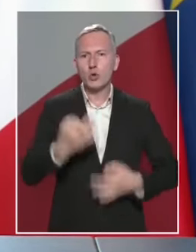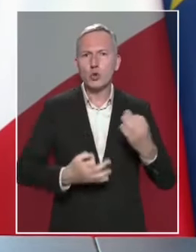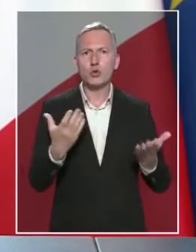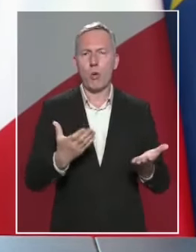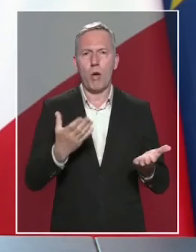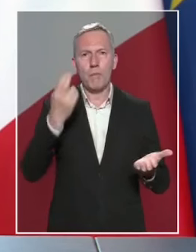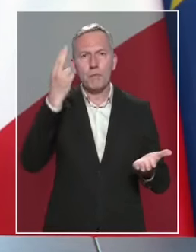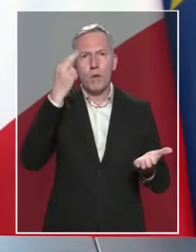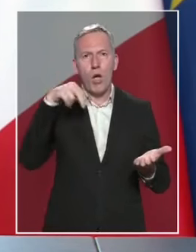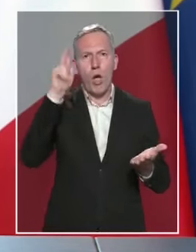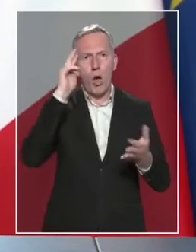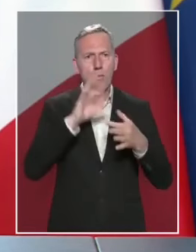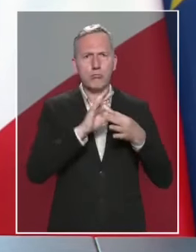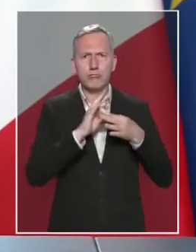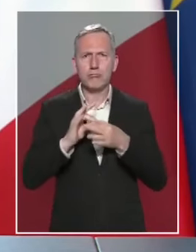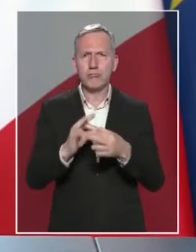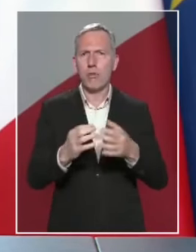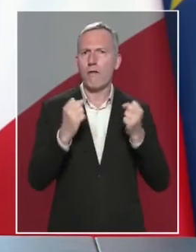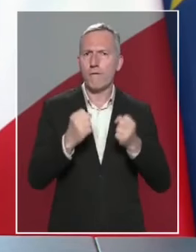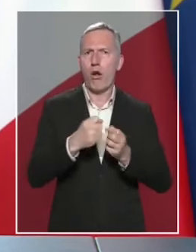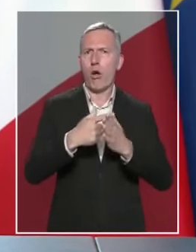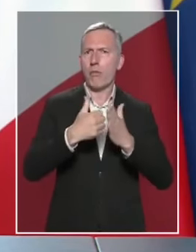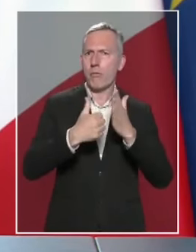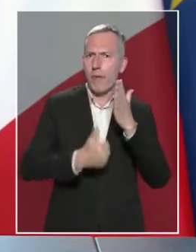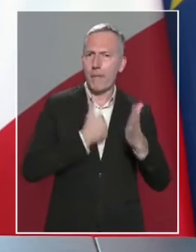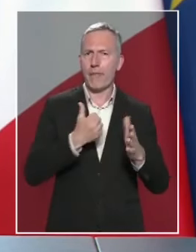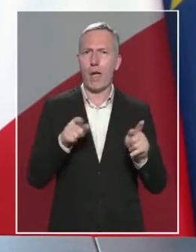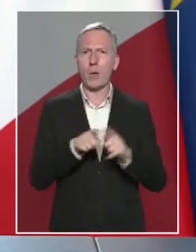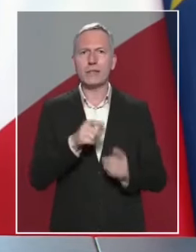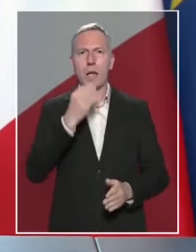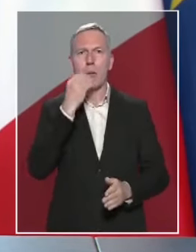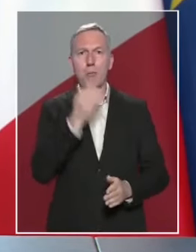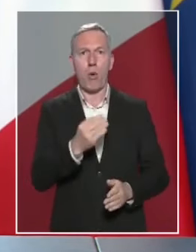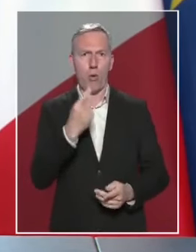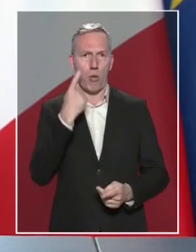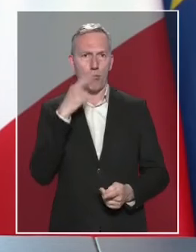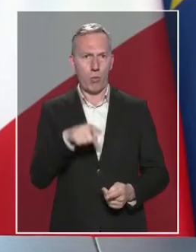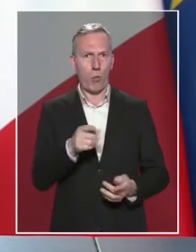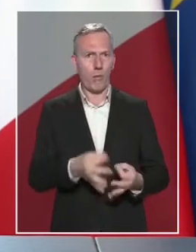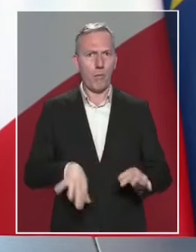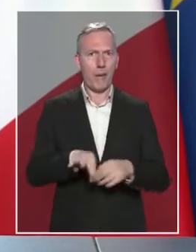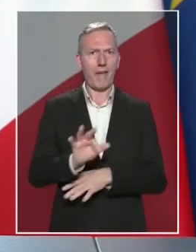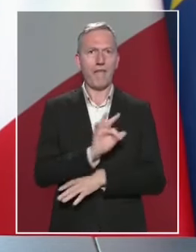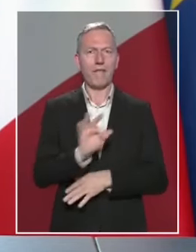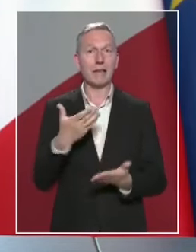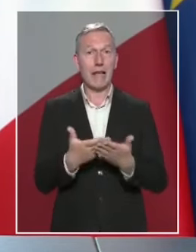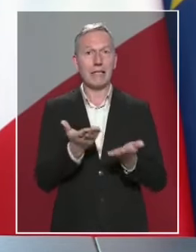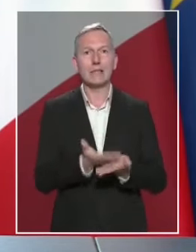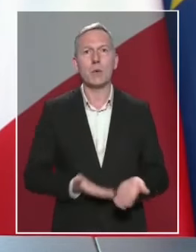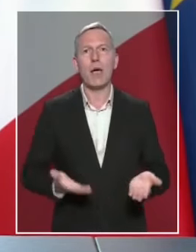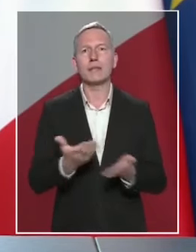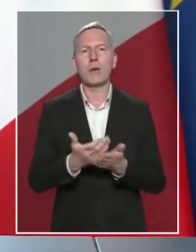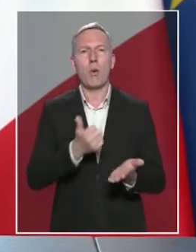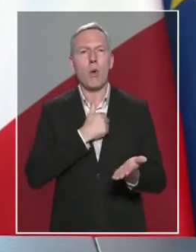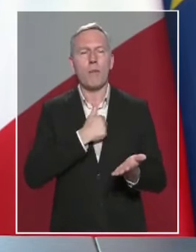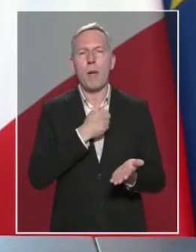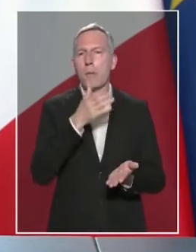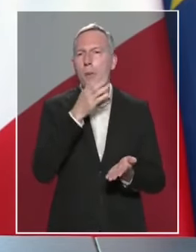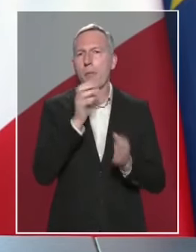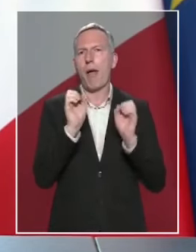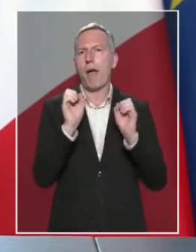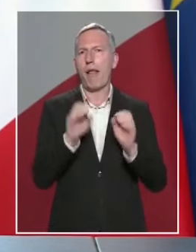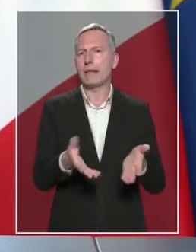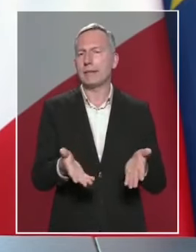unie, forte, indépendante est bonne pour la France, c'est une situation à laquelle je ne peux me résoudre.